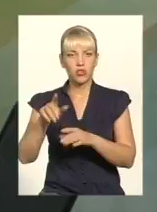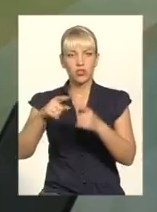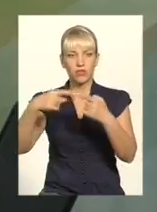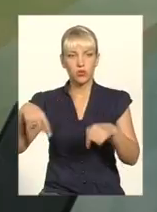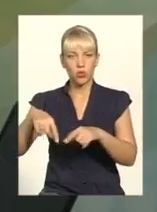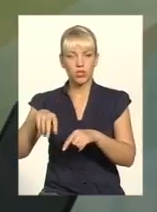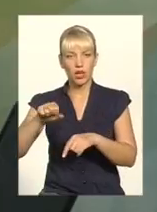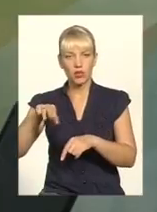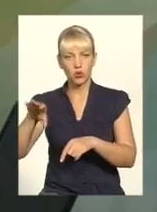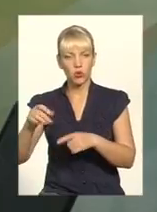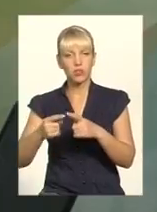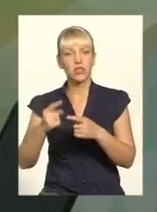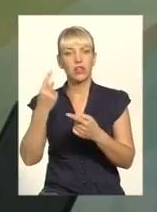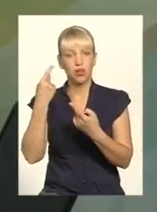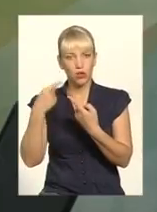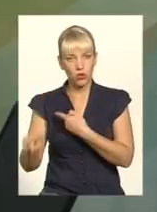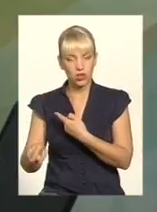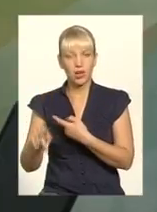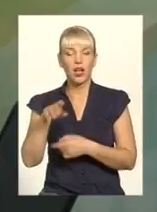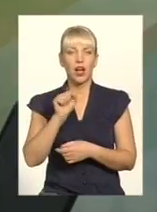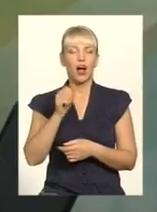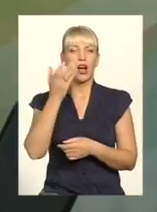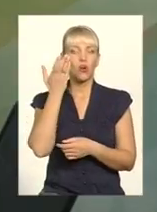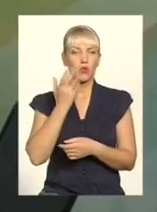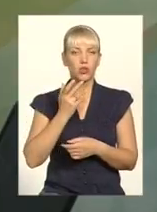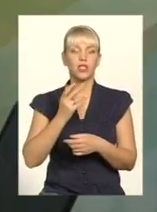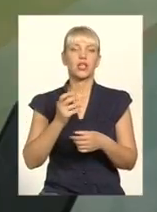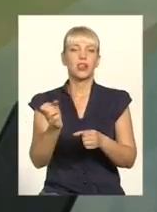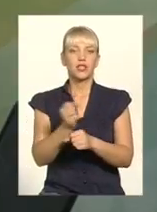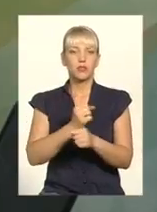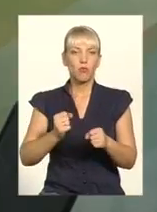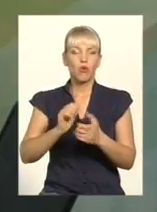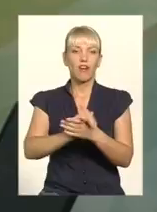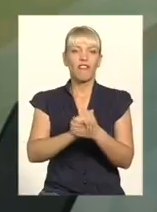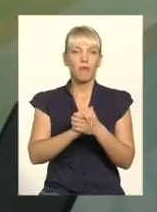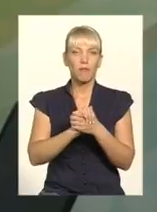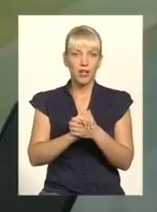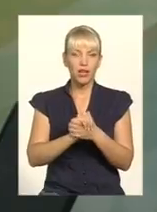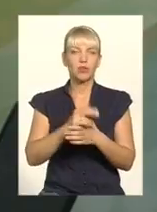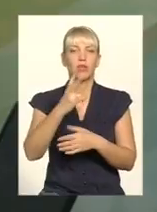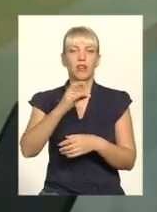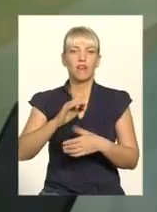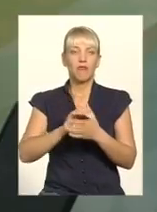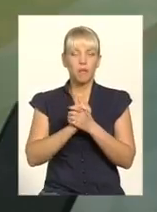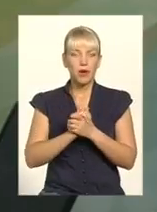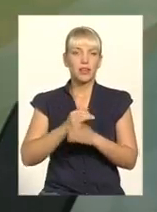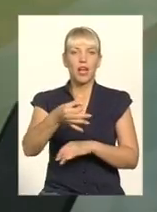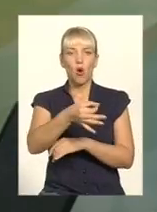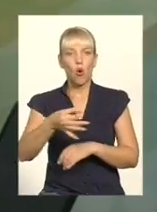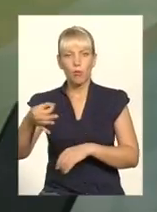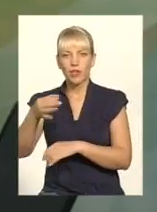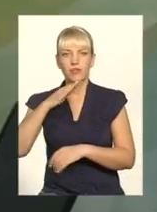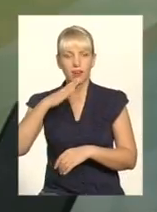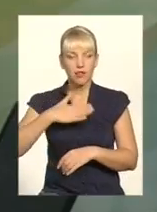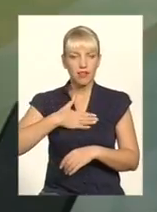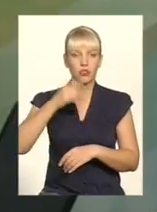І коли використовується зброя в мирний час в областях нашої